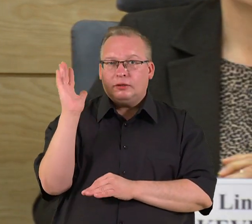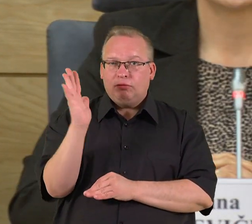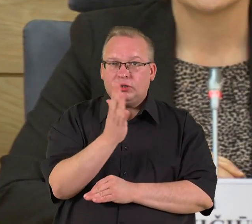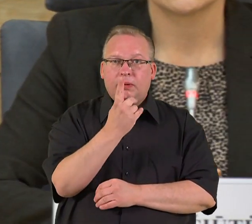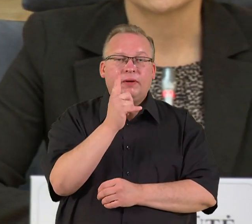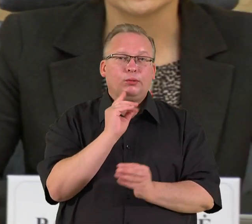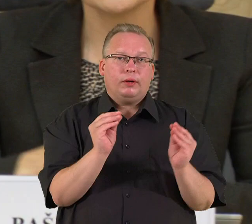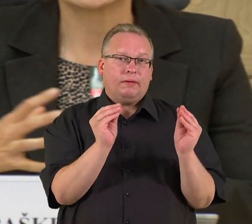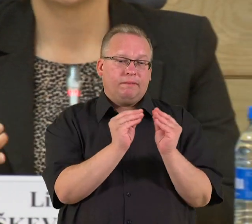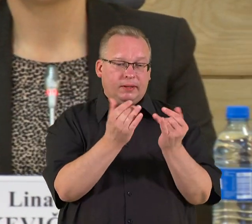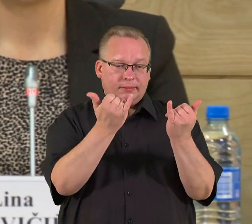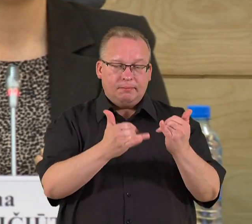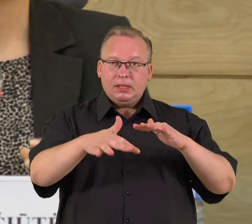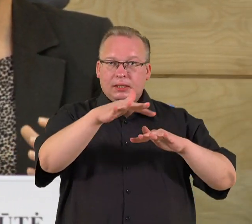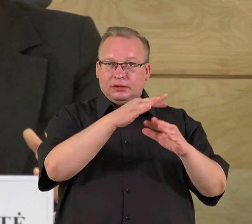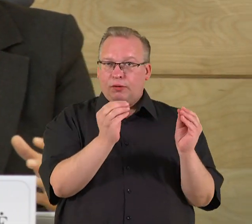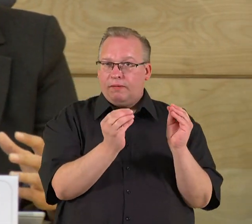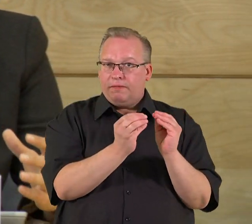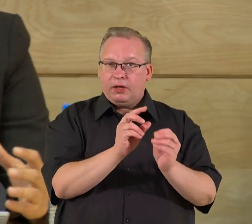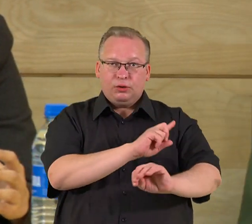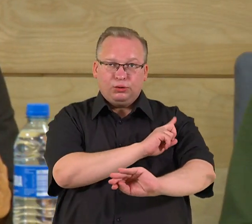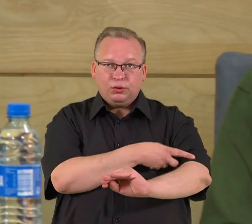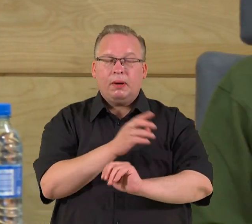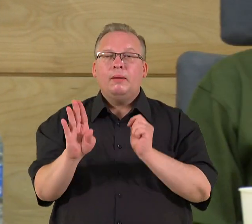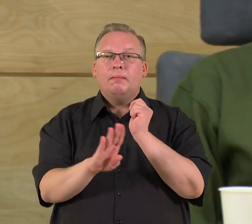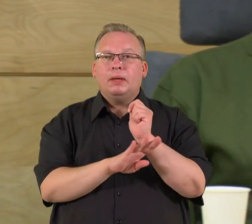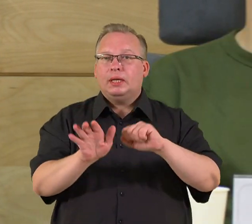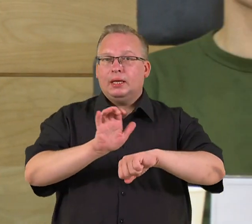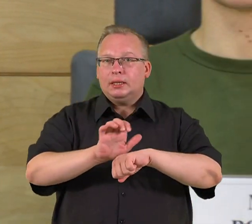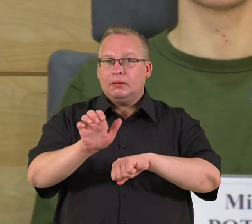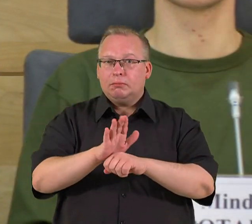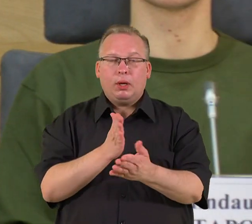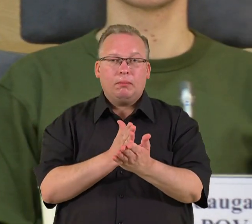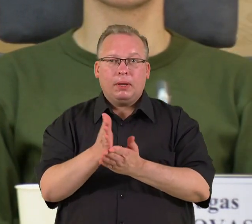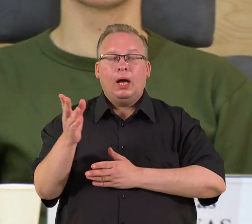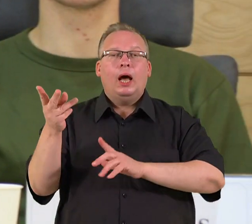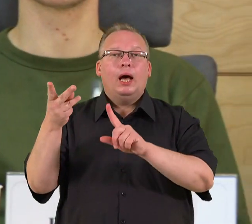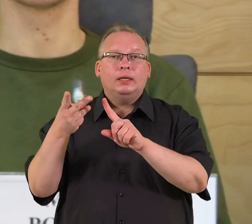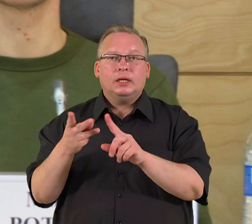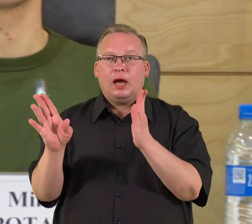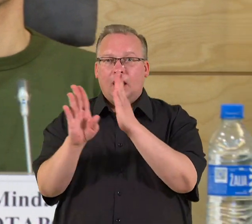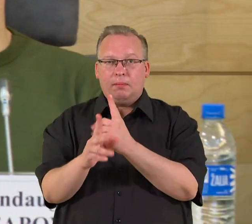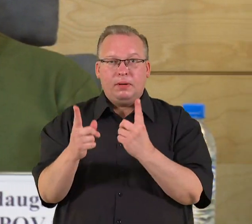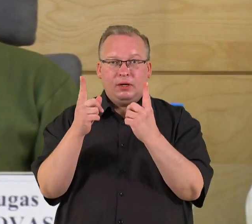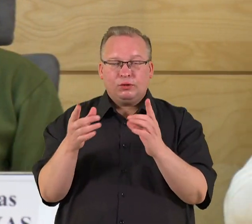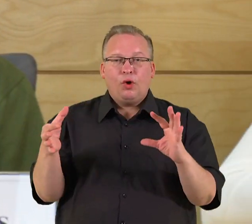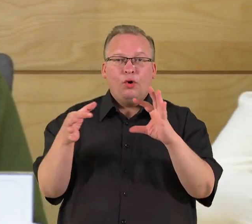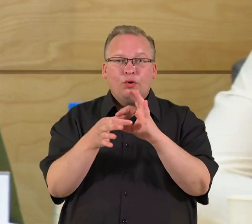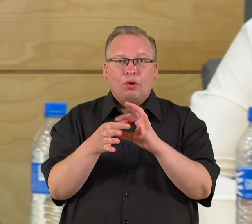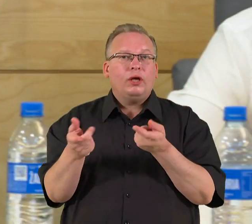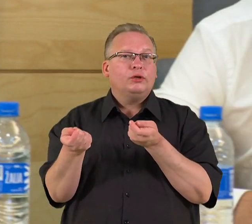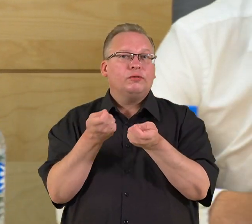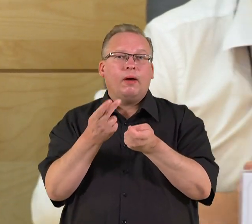jų nori išlaikyti esamą situaciją ir net sustiprinti medienos gavybos kryptį. Kita, kaip sako, aplinkosugos koalicijos vadovė